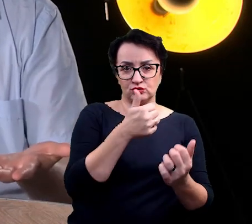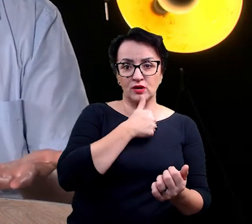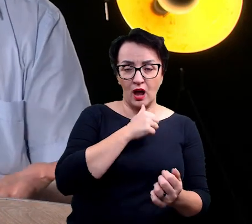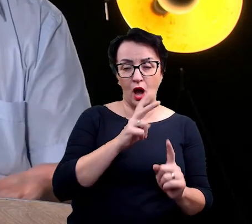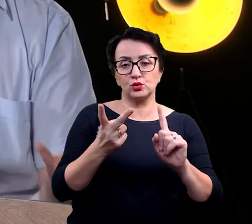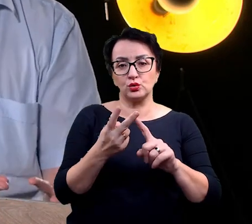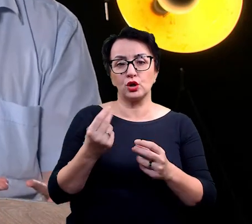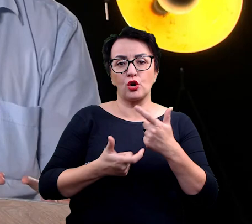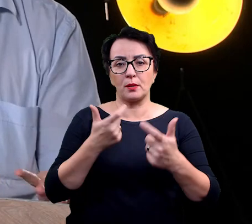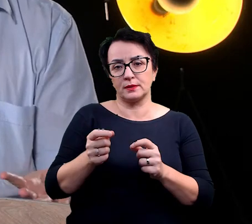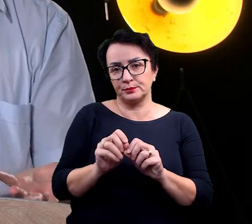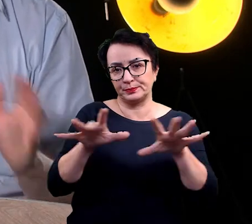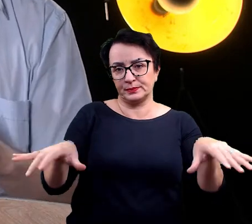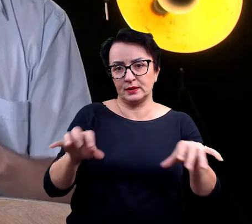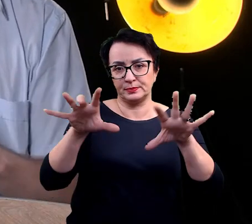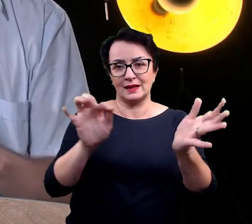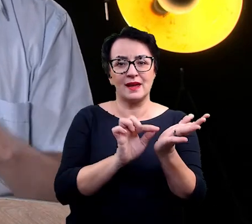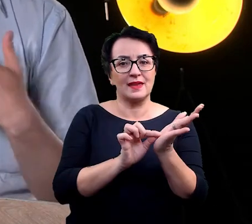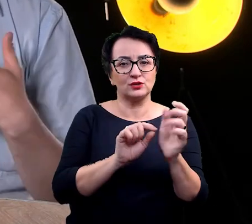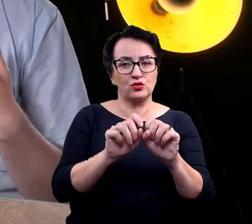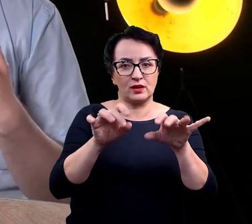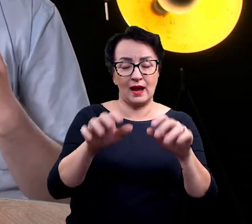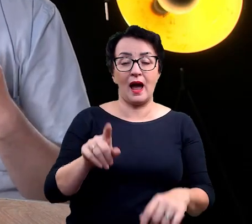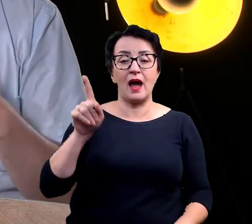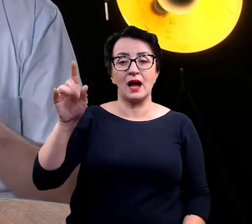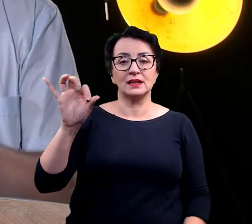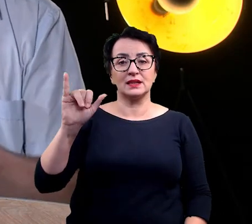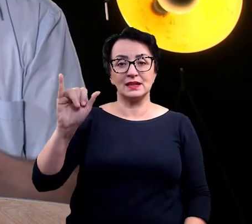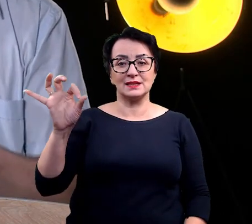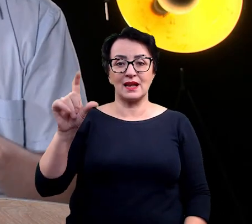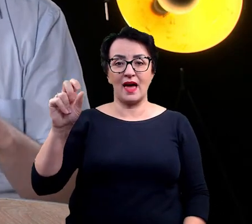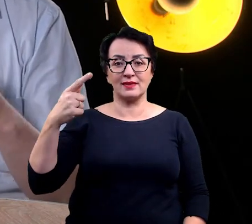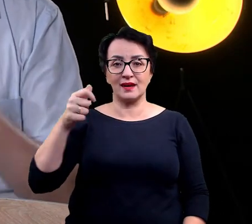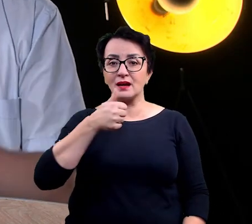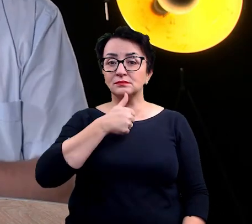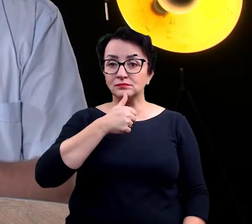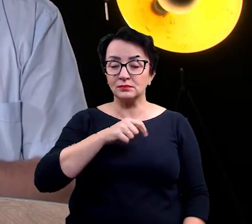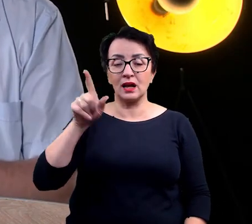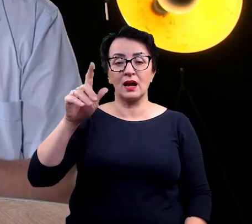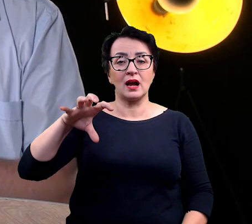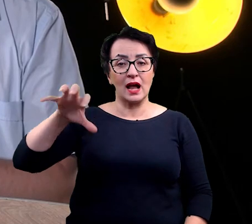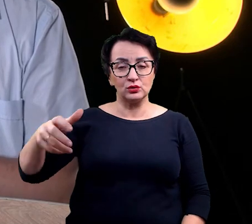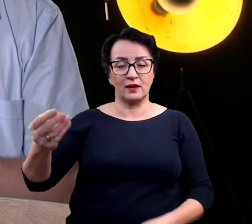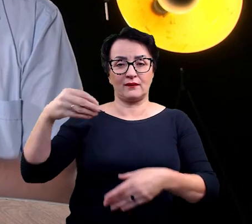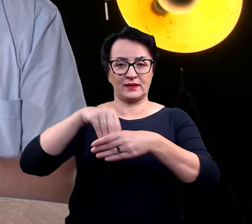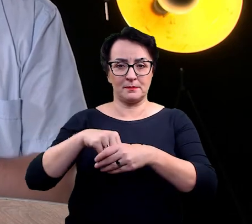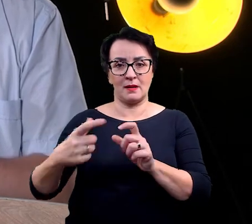rozsiewania tych sporu. Islamski gatunek ma tylko jeden typ liści. To znaczy i rozmnażanie, i